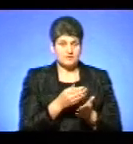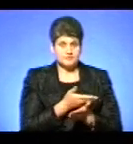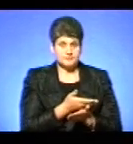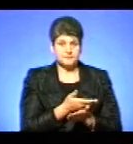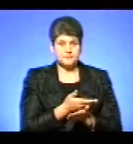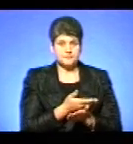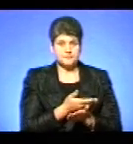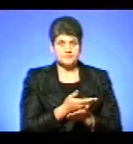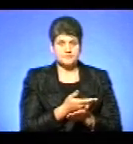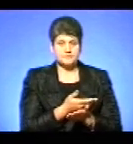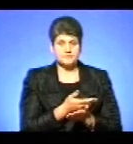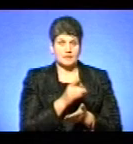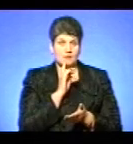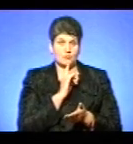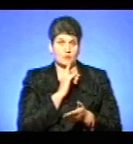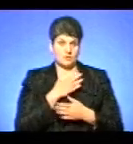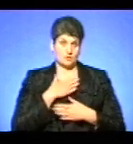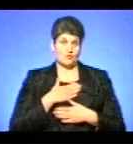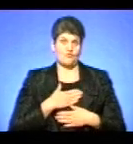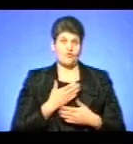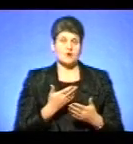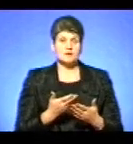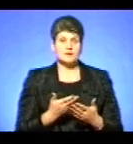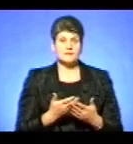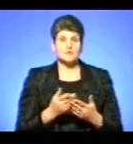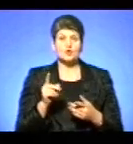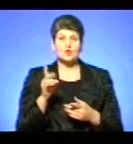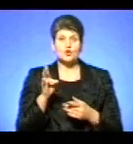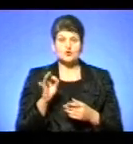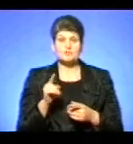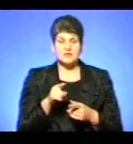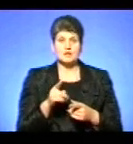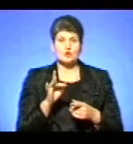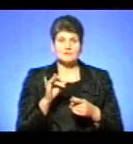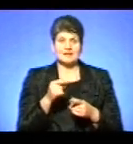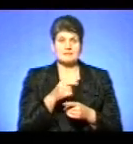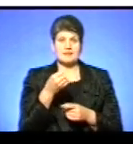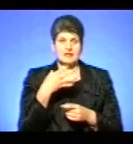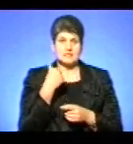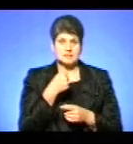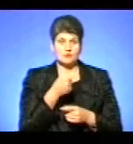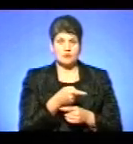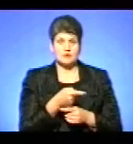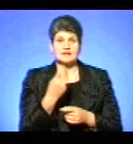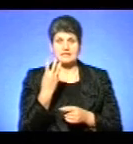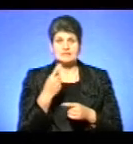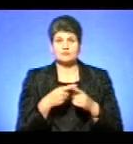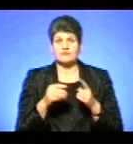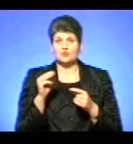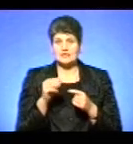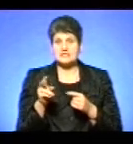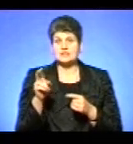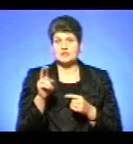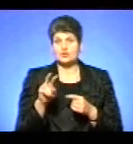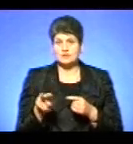поки ми довольні неї. Але, щоб мені її розмити, її 15 років, до речі. А 3,5 тисячі треба заплатити